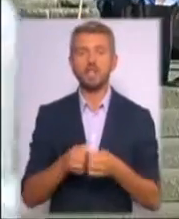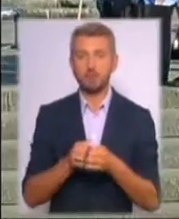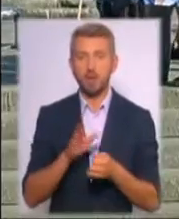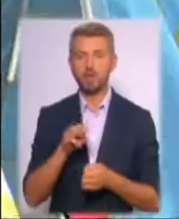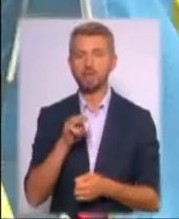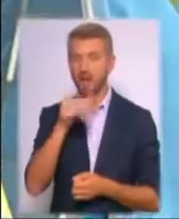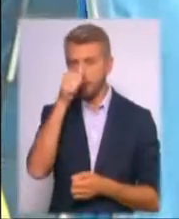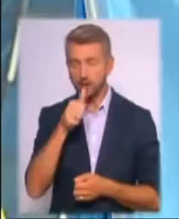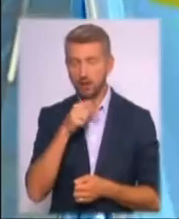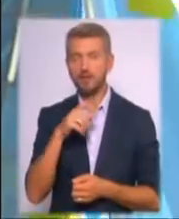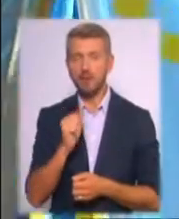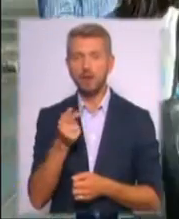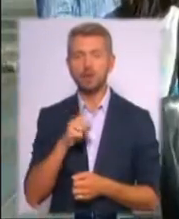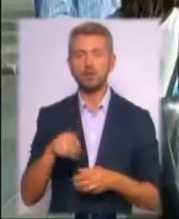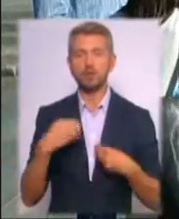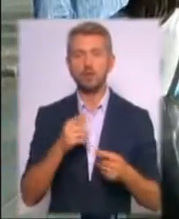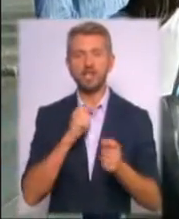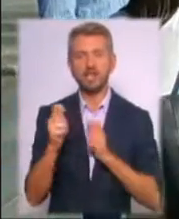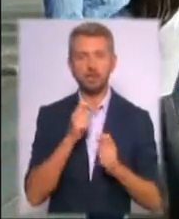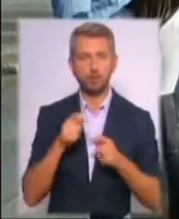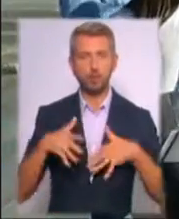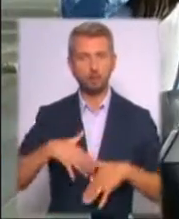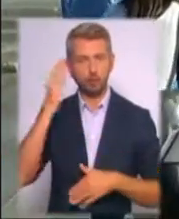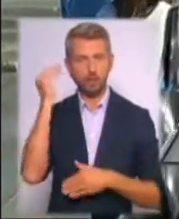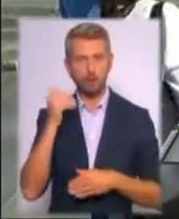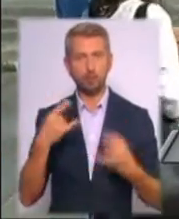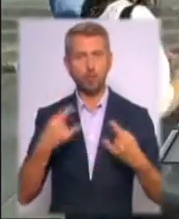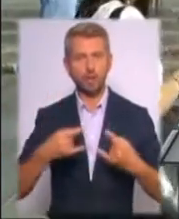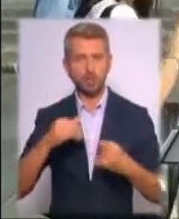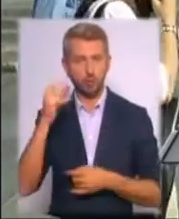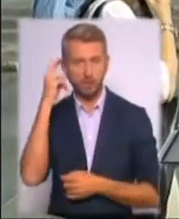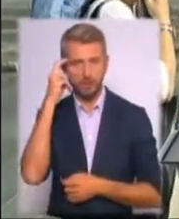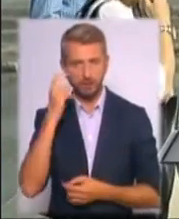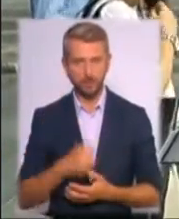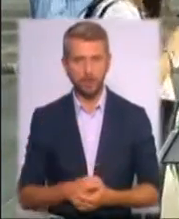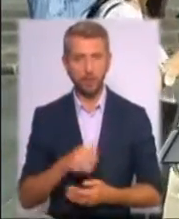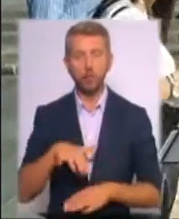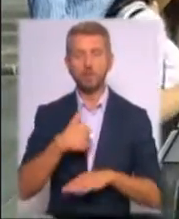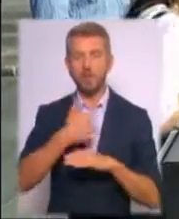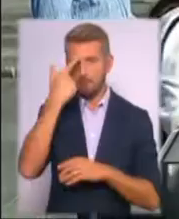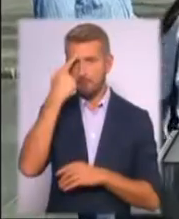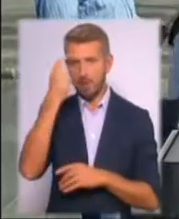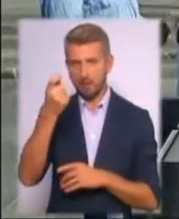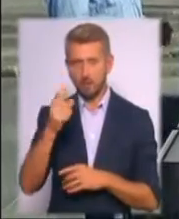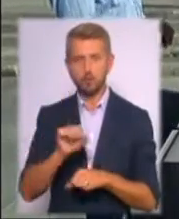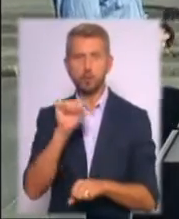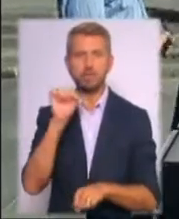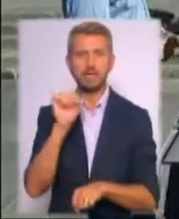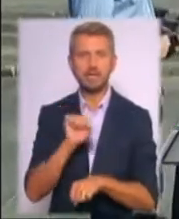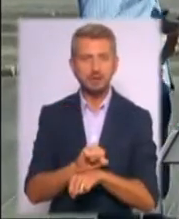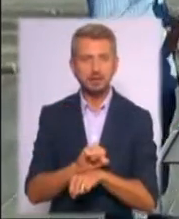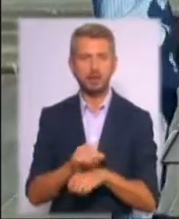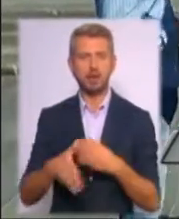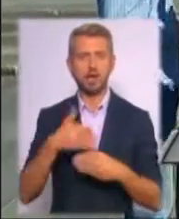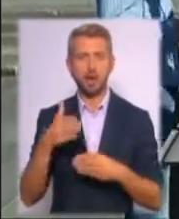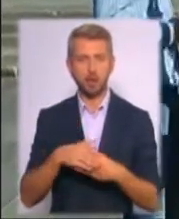у Києві. Головний меседж – це зупинити каральну психіатрію проти Ельмі